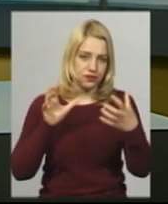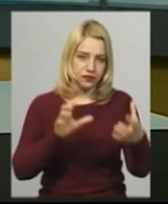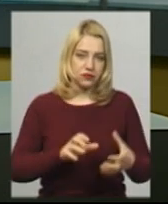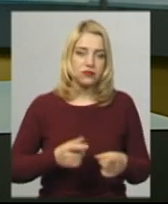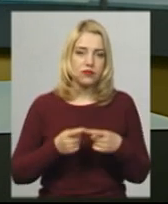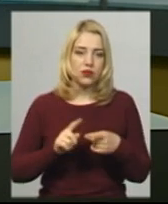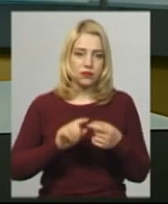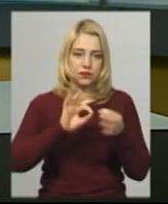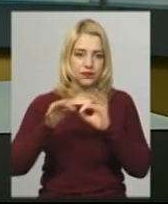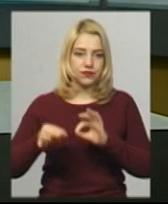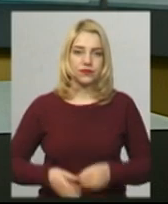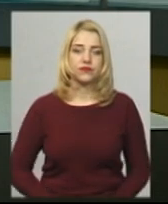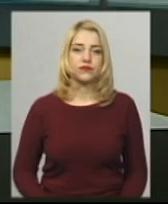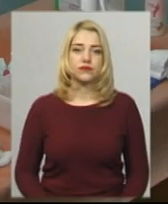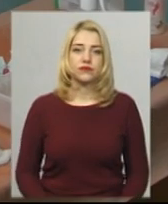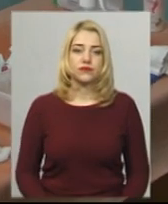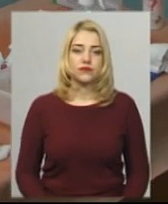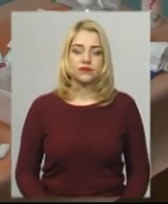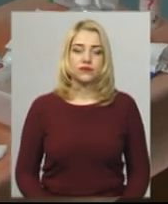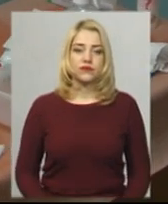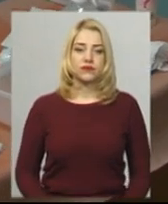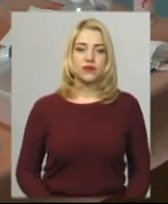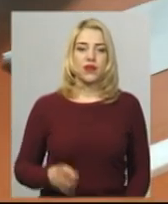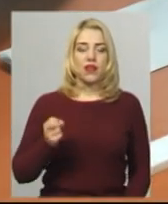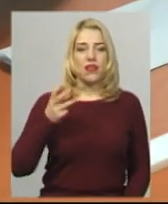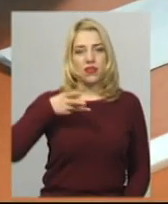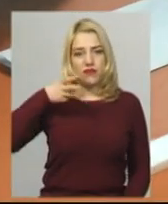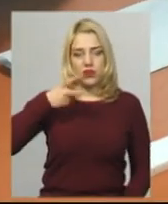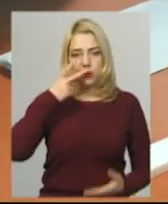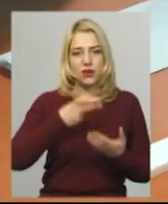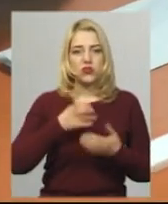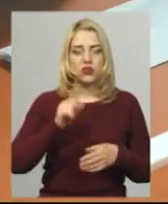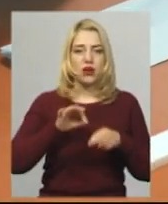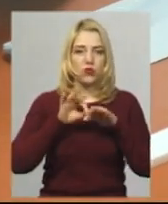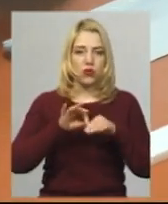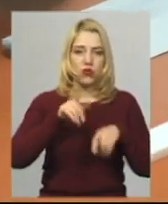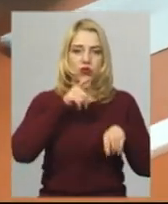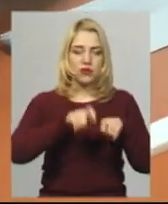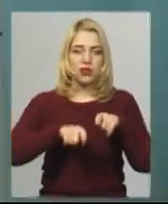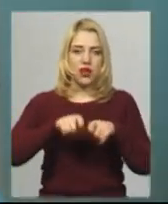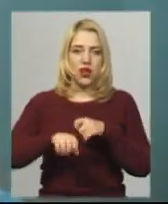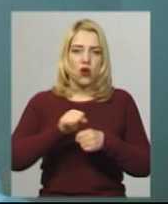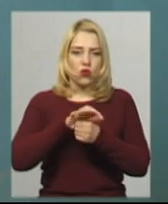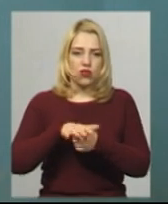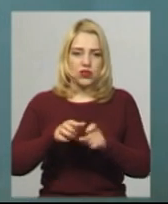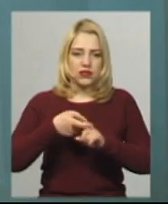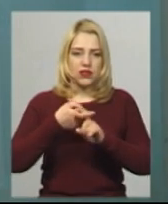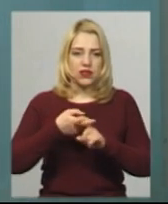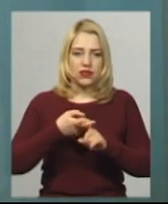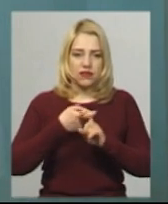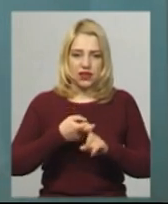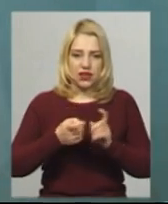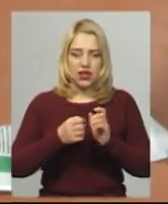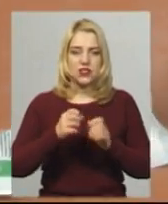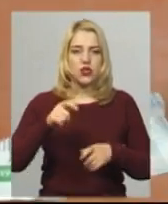сюжеті Анастасії Збродової. На відео ви бачите, як проводять експрес-тести на ковід-19 кондукторам тролейбусів